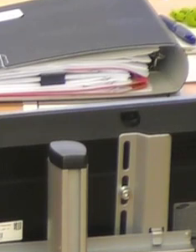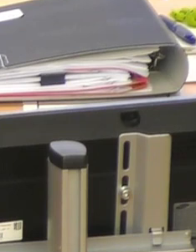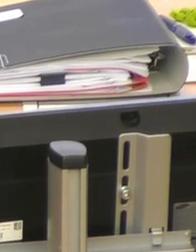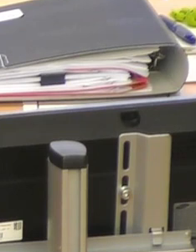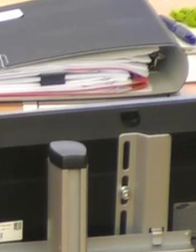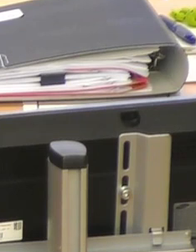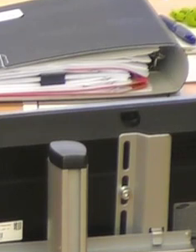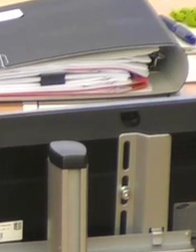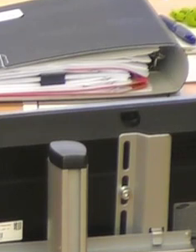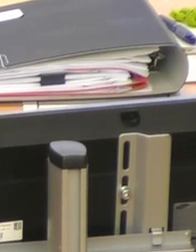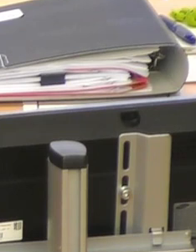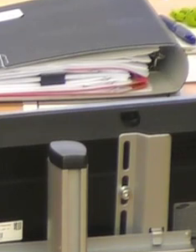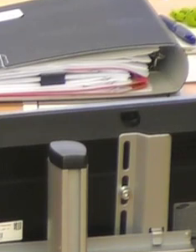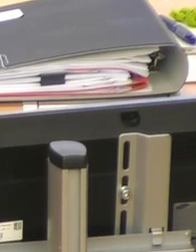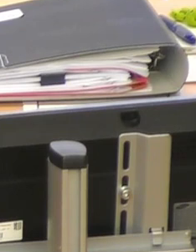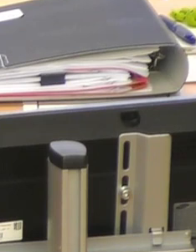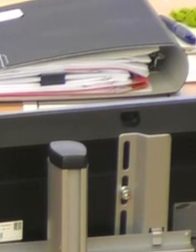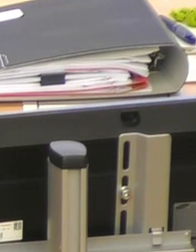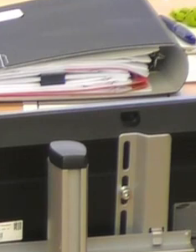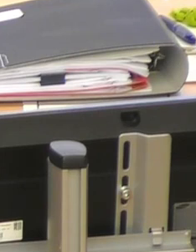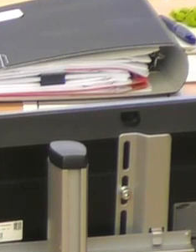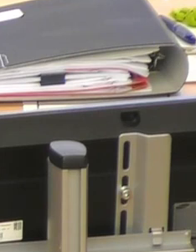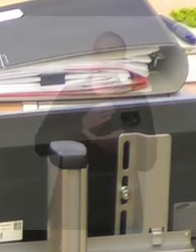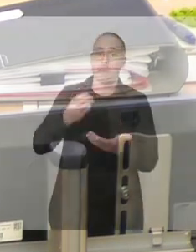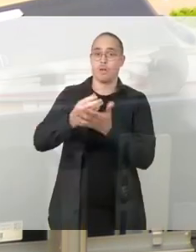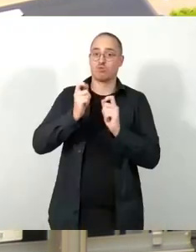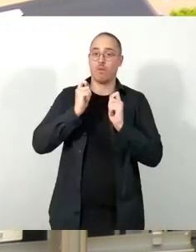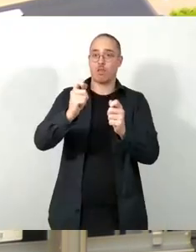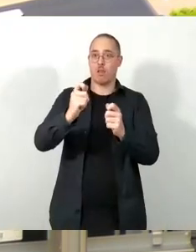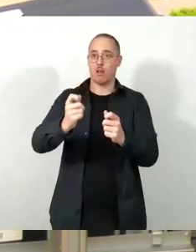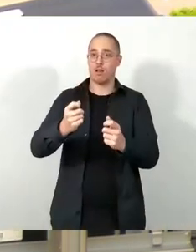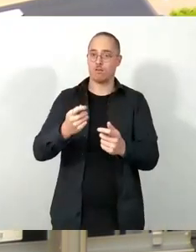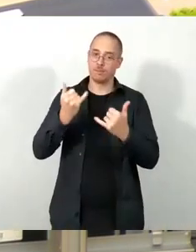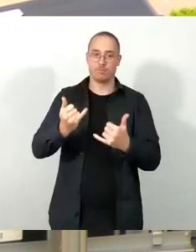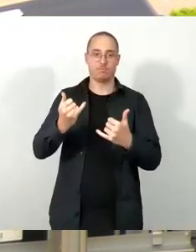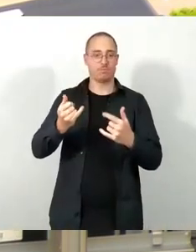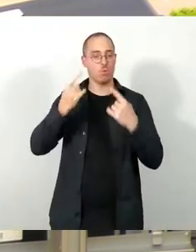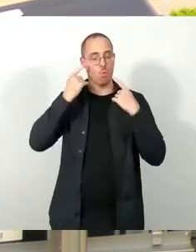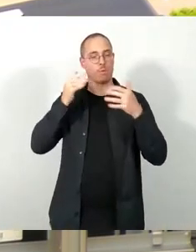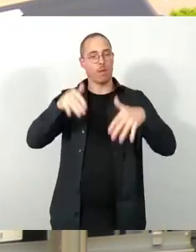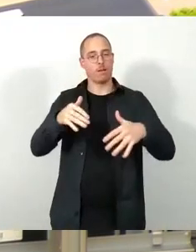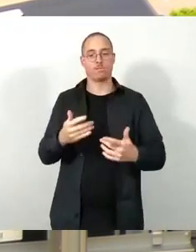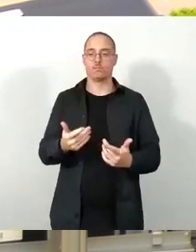erstmal der Ersetzungsantrag von mir und möglicherweise komme ich dann in der Fraktionsrunde nochmal, wenn es notwendig ist. Vielen Dank.